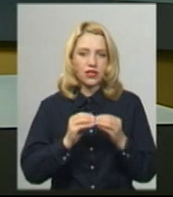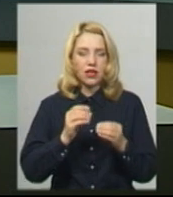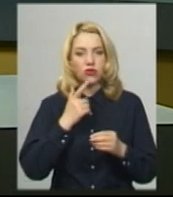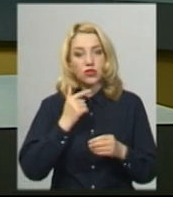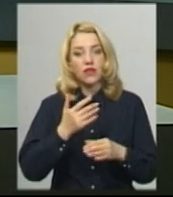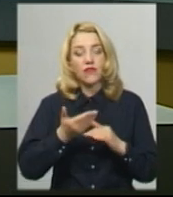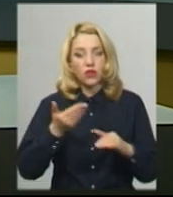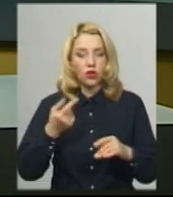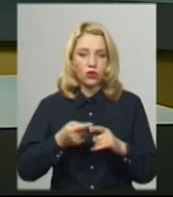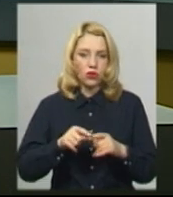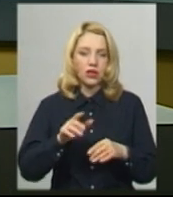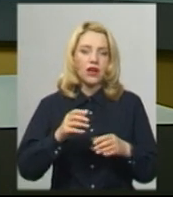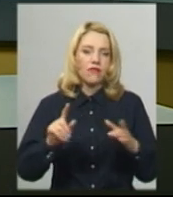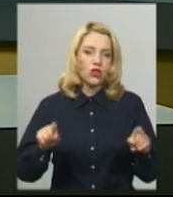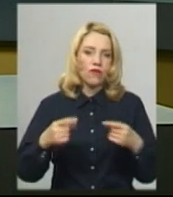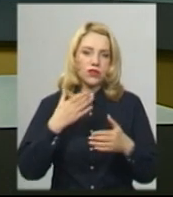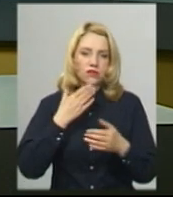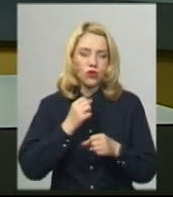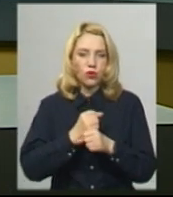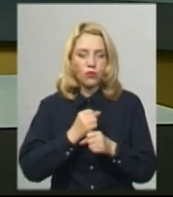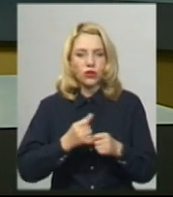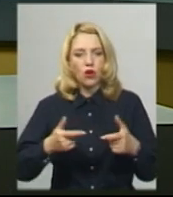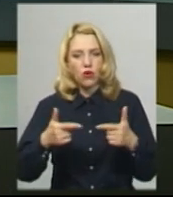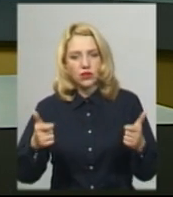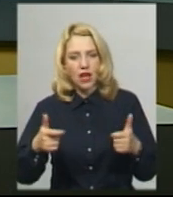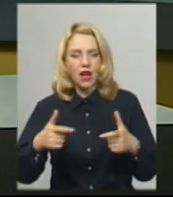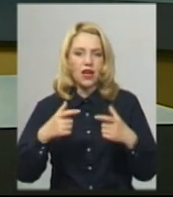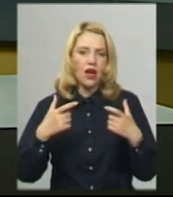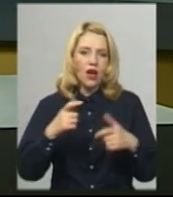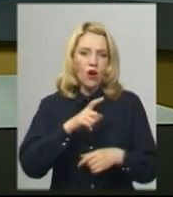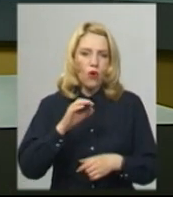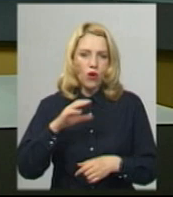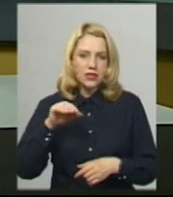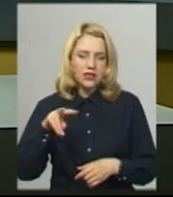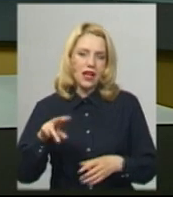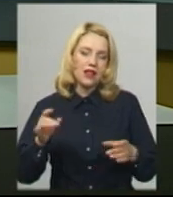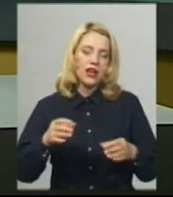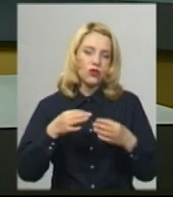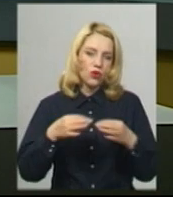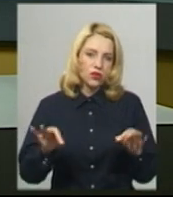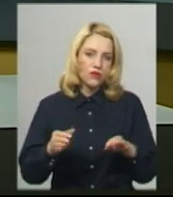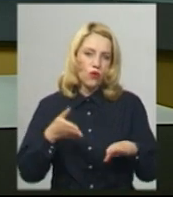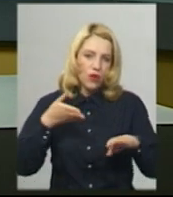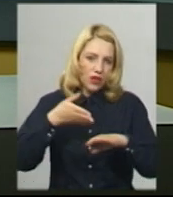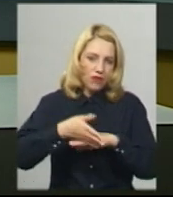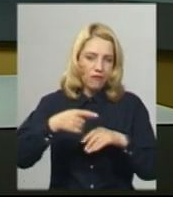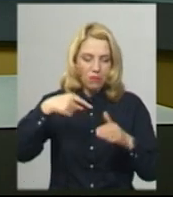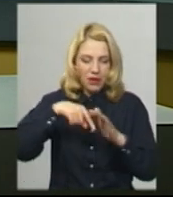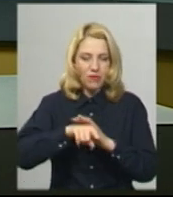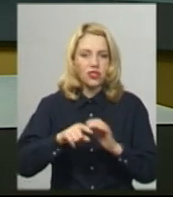роботу готелі, хостели та санаторії. Також дозволено відвідувати кафе та ресторани області у приміщенні закладу.